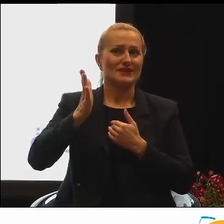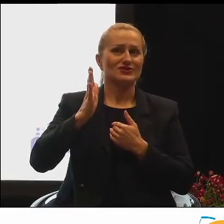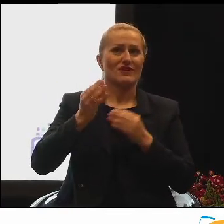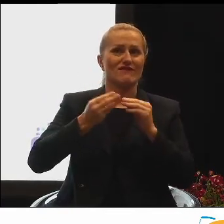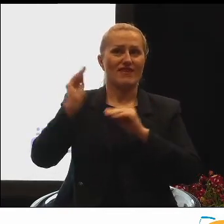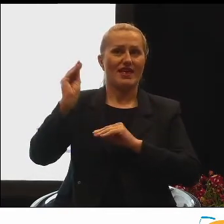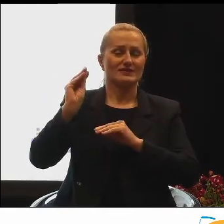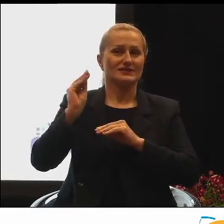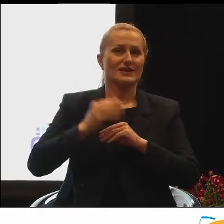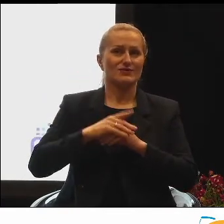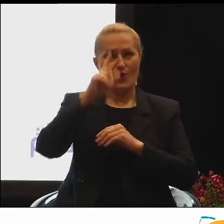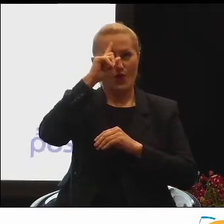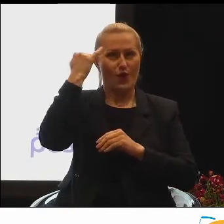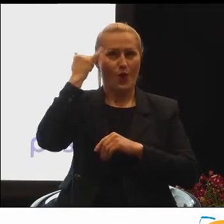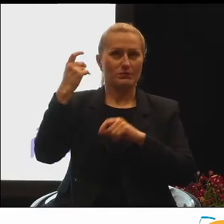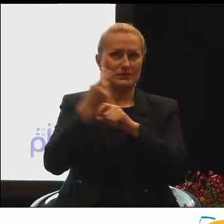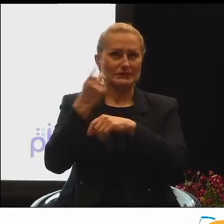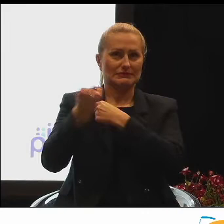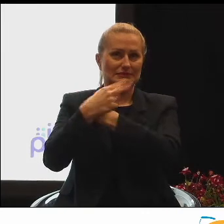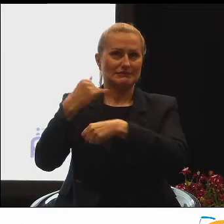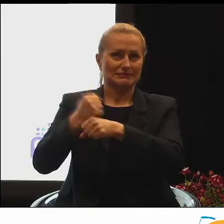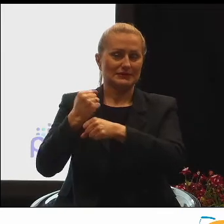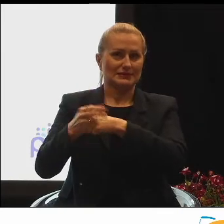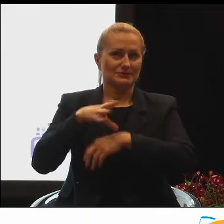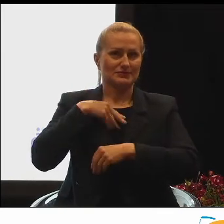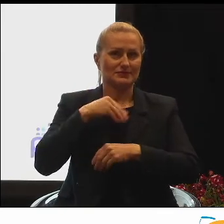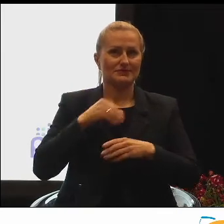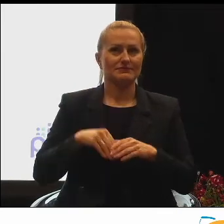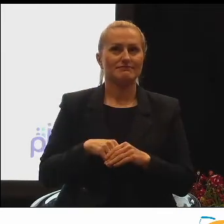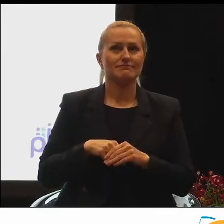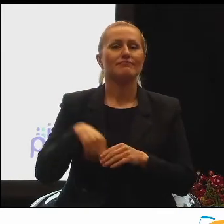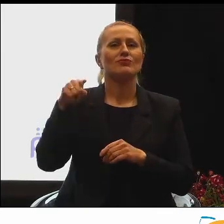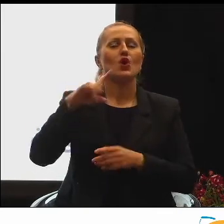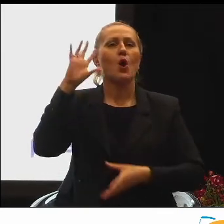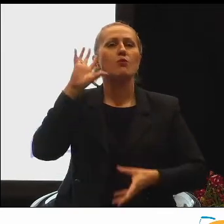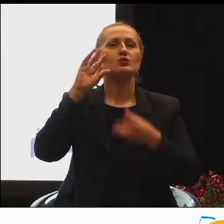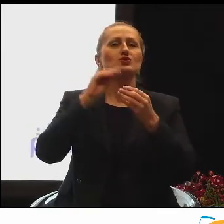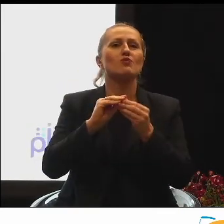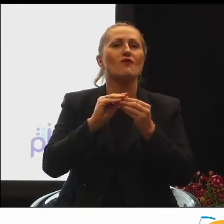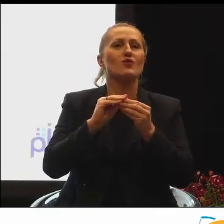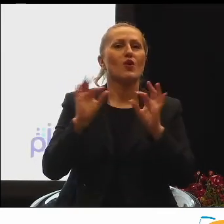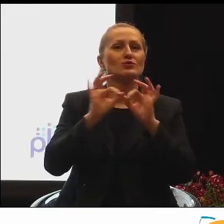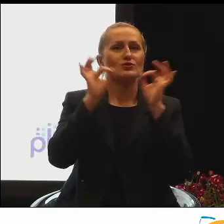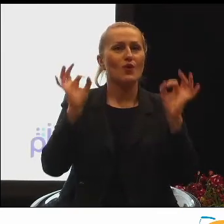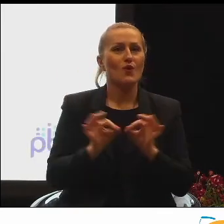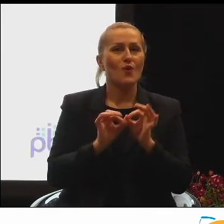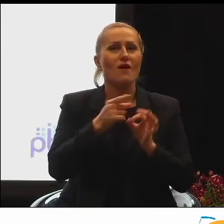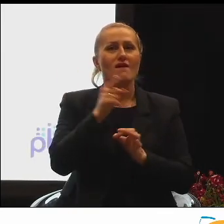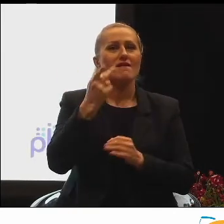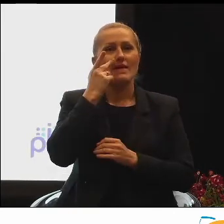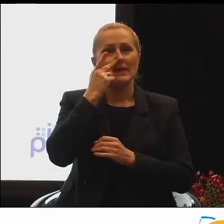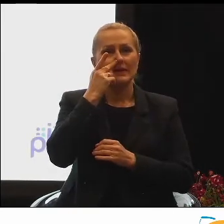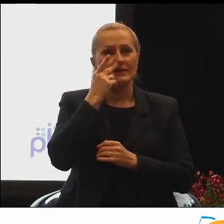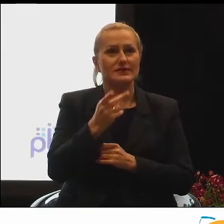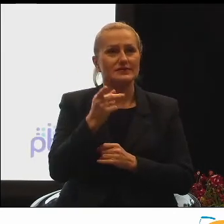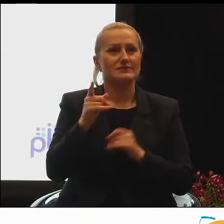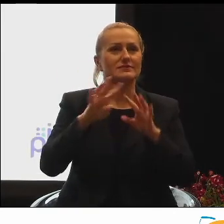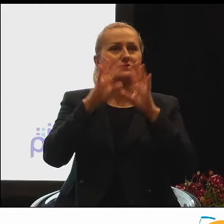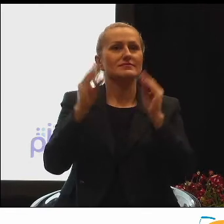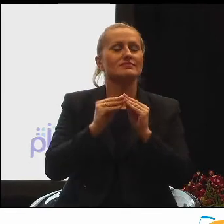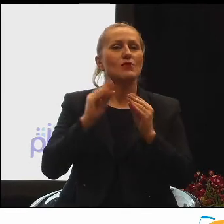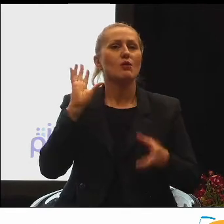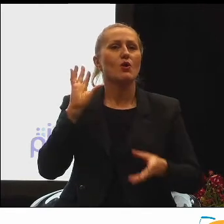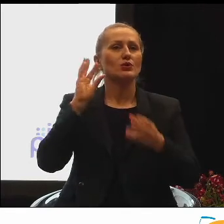wzrostu. Taki slajd podsumowujący w sumie. Jak Państwo widzą, te